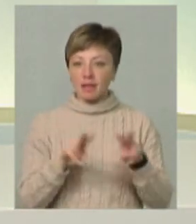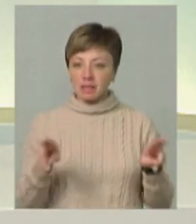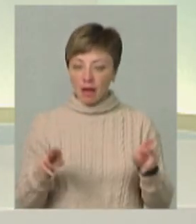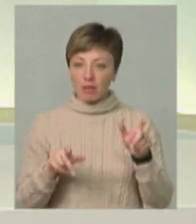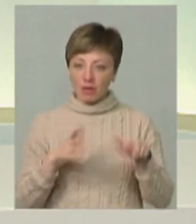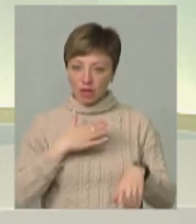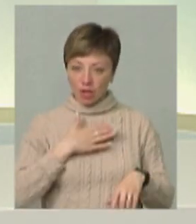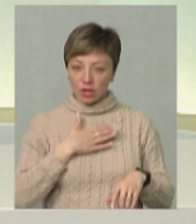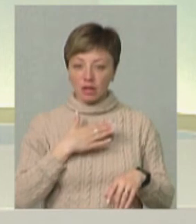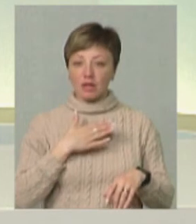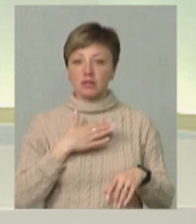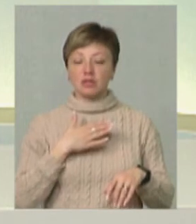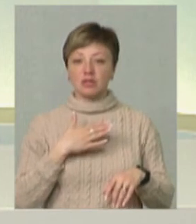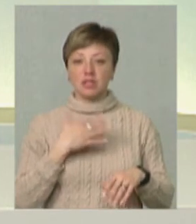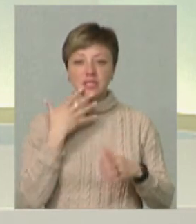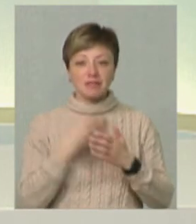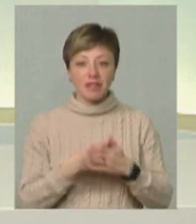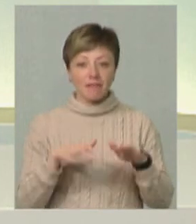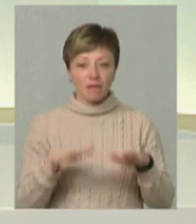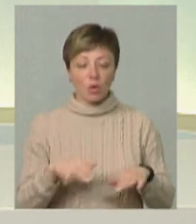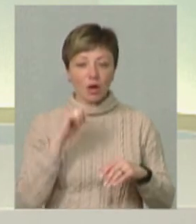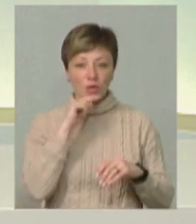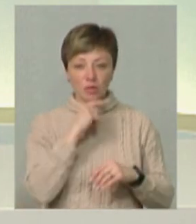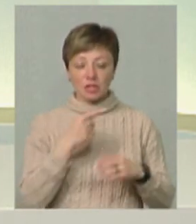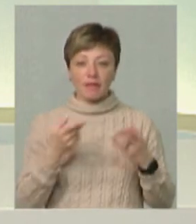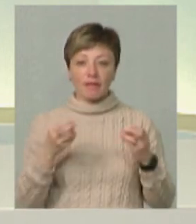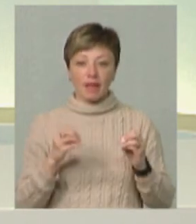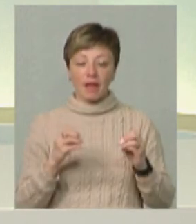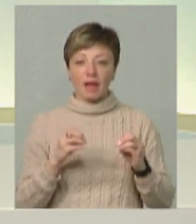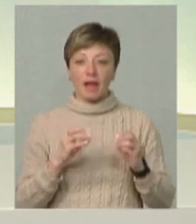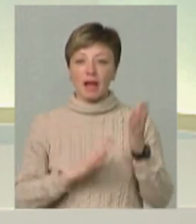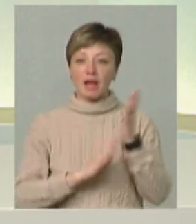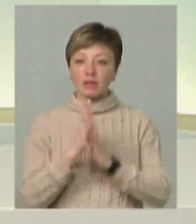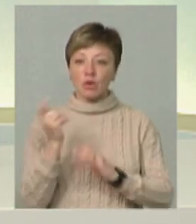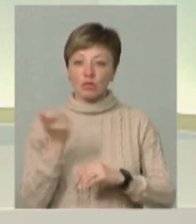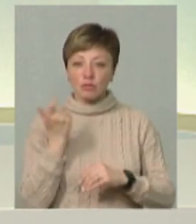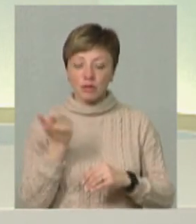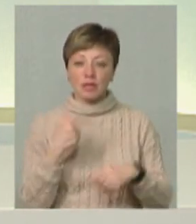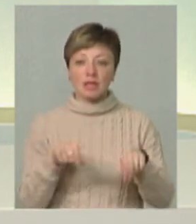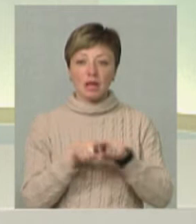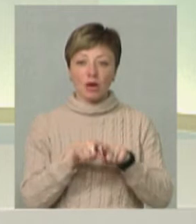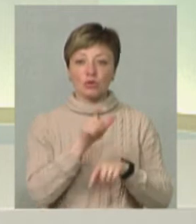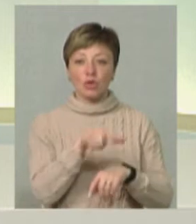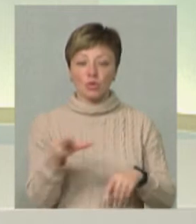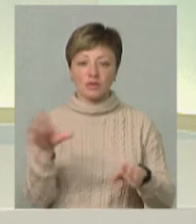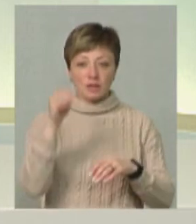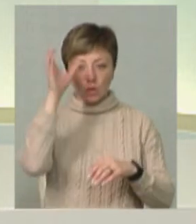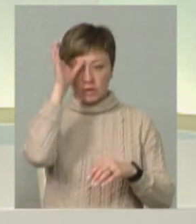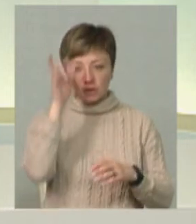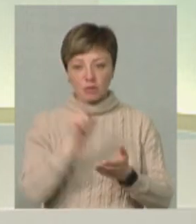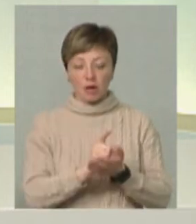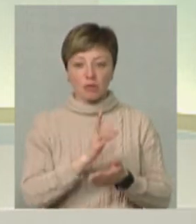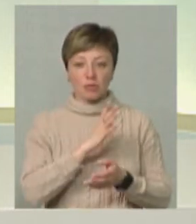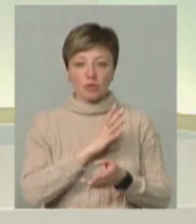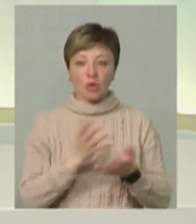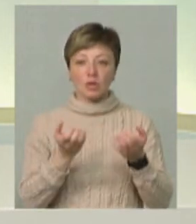на фронті. А у нас свій економічний фронт, де люди мають бути усі освічені і